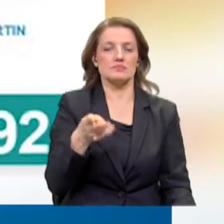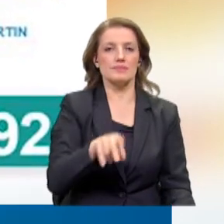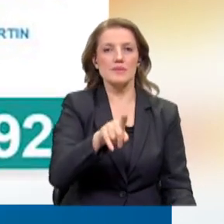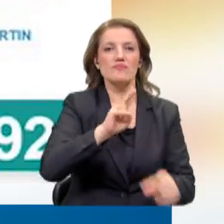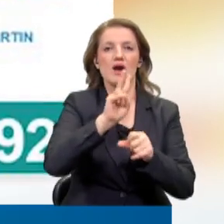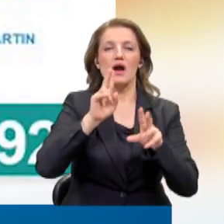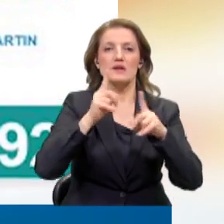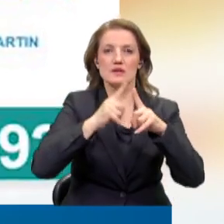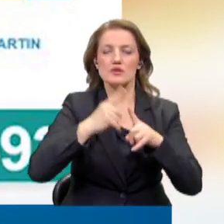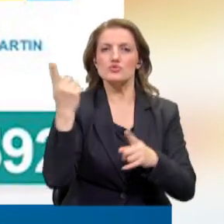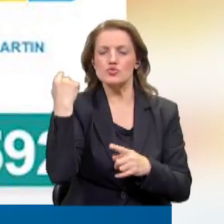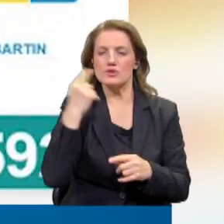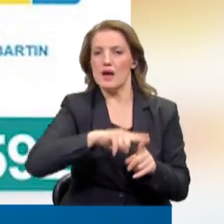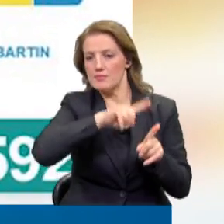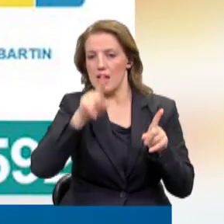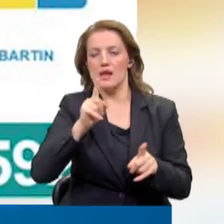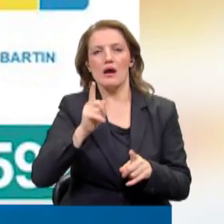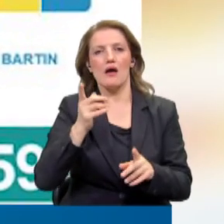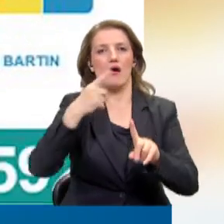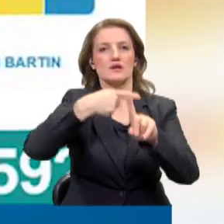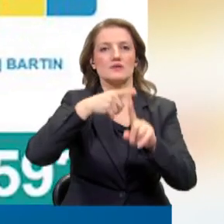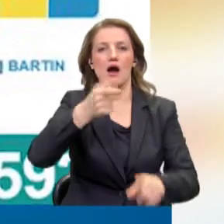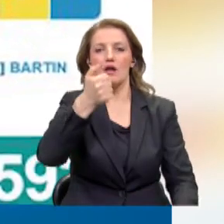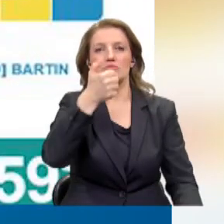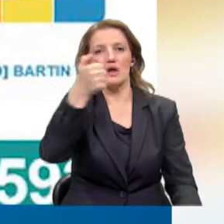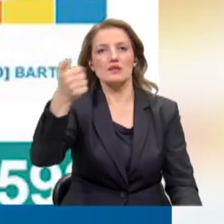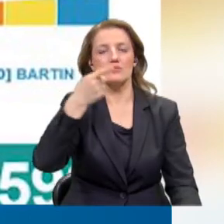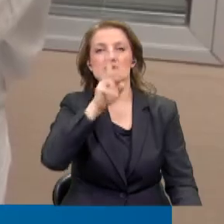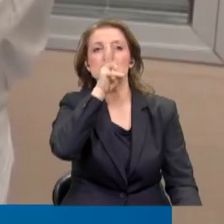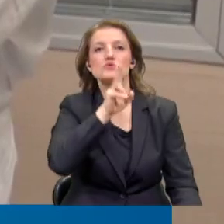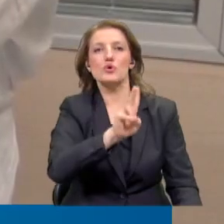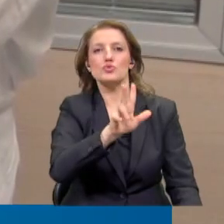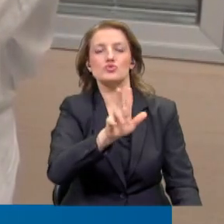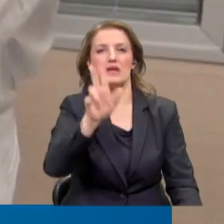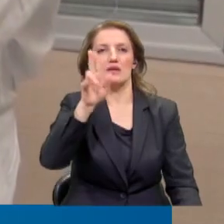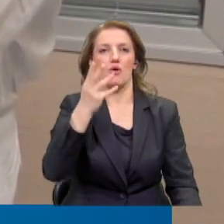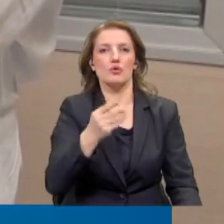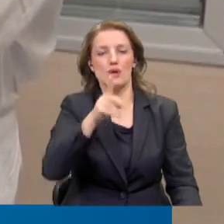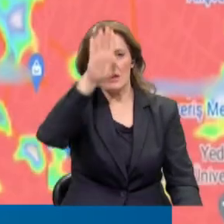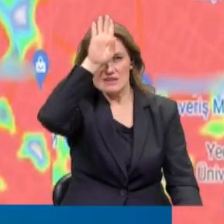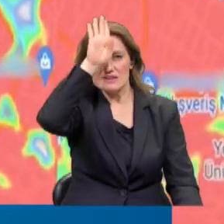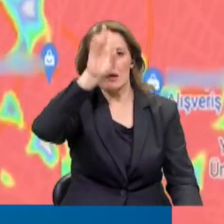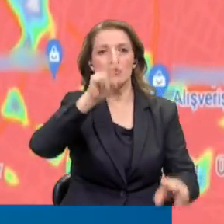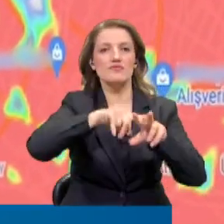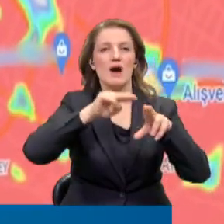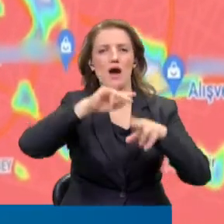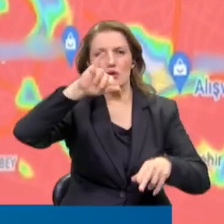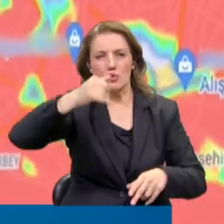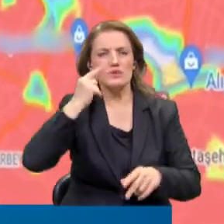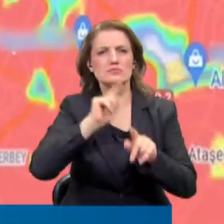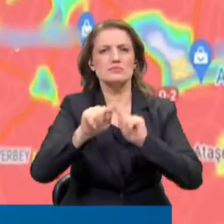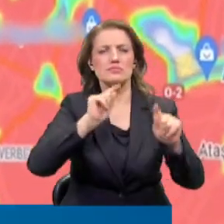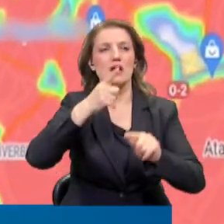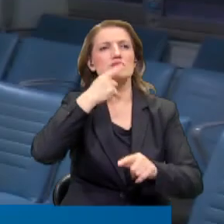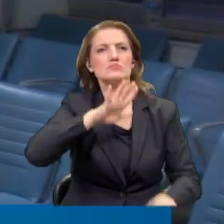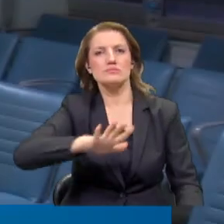sayısı dünden beri yine arttı. 66.237 oldu. Hayat Eve Sığar uygulamasında İstanbul'daki vaka yoğunluğu her ilçede